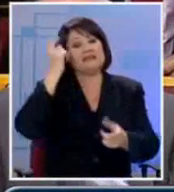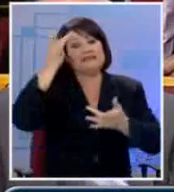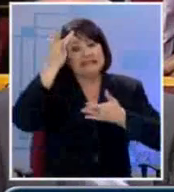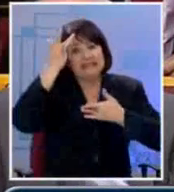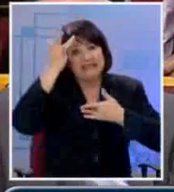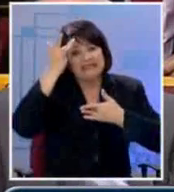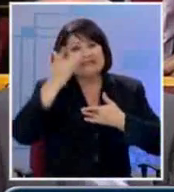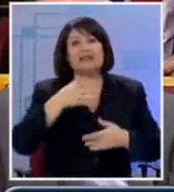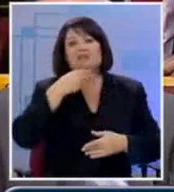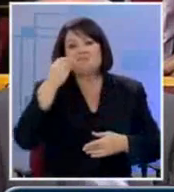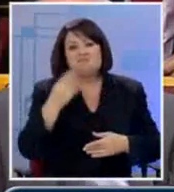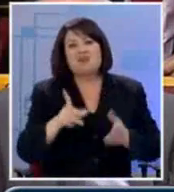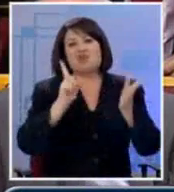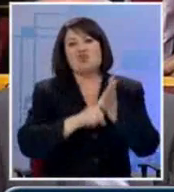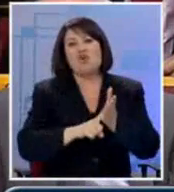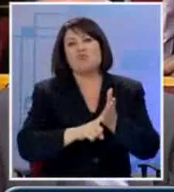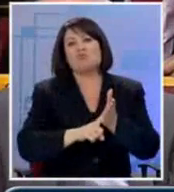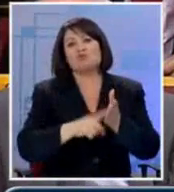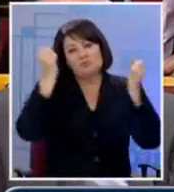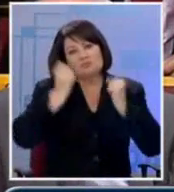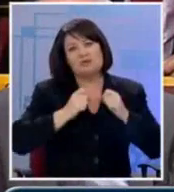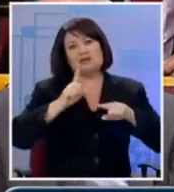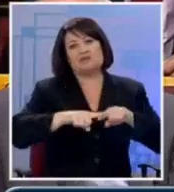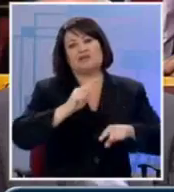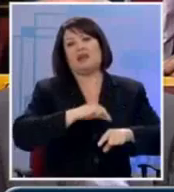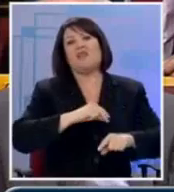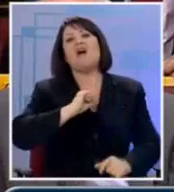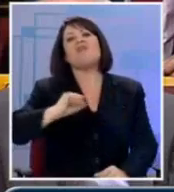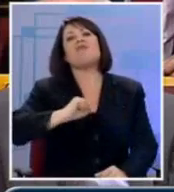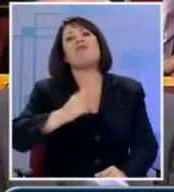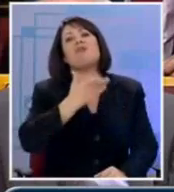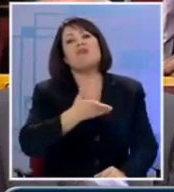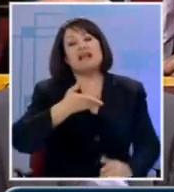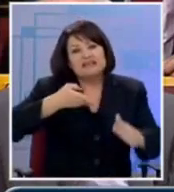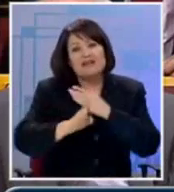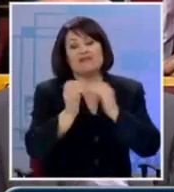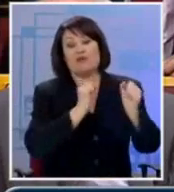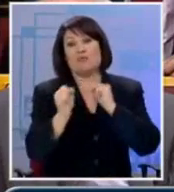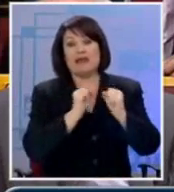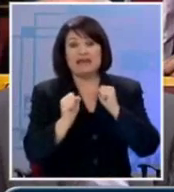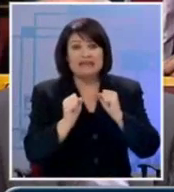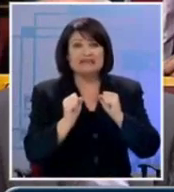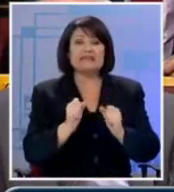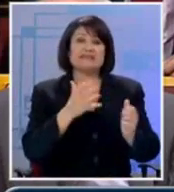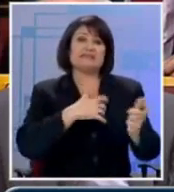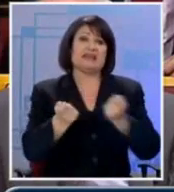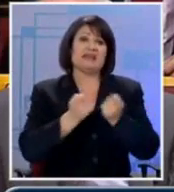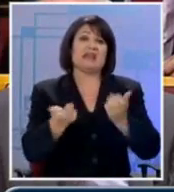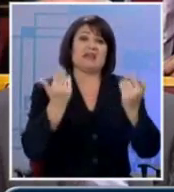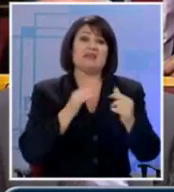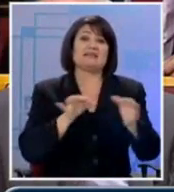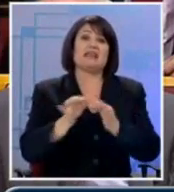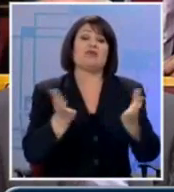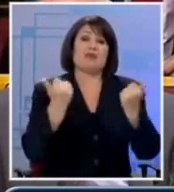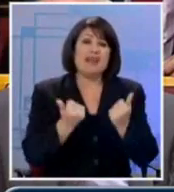ταπεινώνατε θεσμούς, πλήρτετε το συμφέρον της χώρας. Φοβάστε την έξοδα από την κρίση, δεν έχετε στρατηγική, δεν